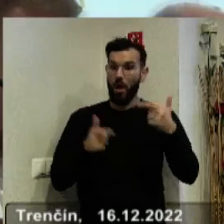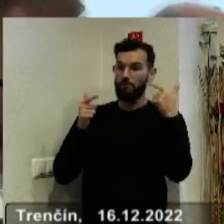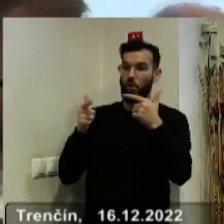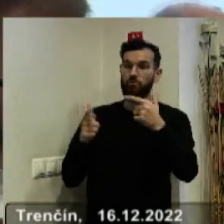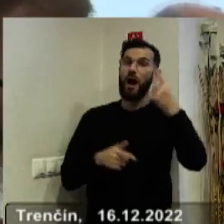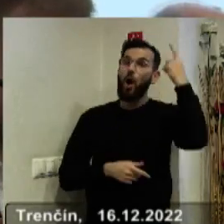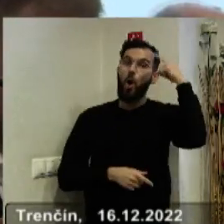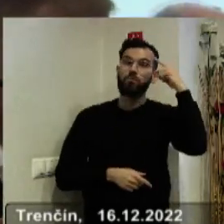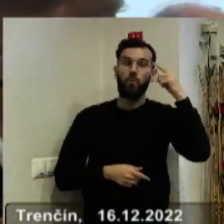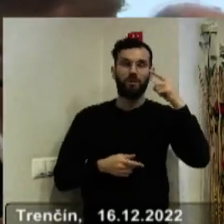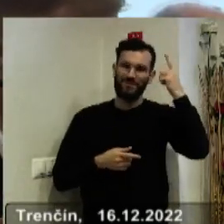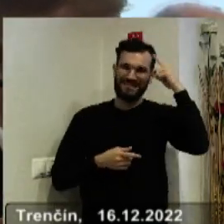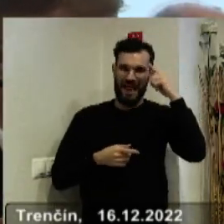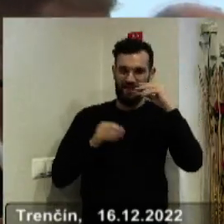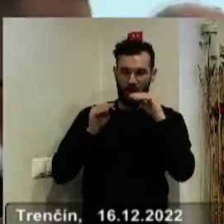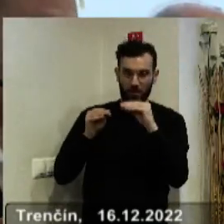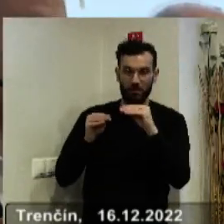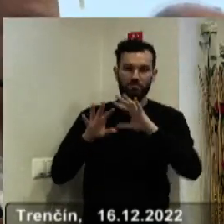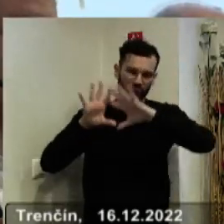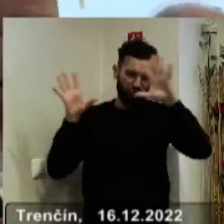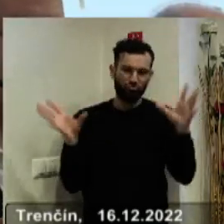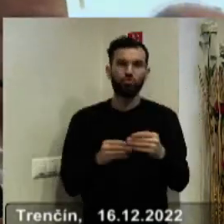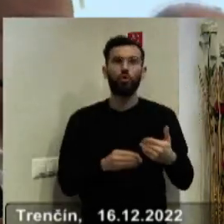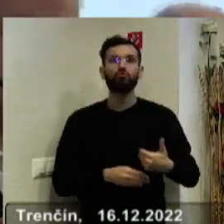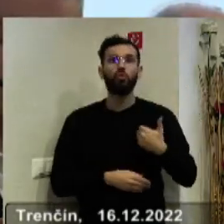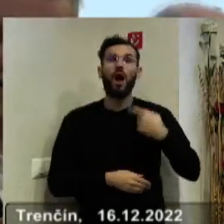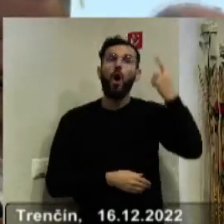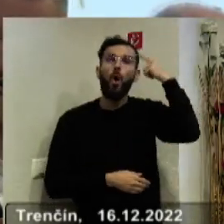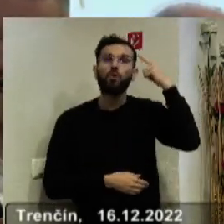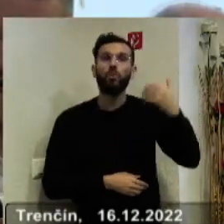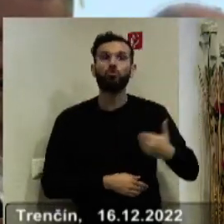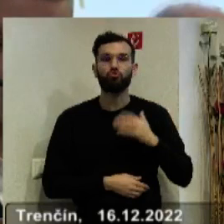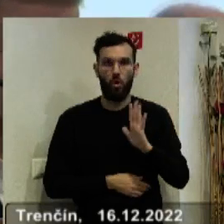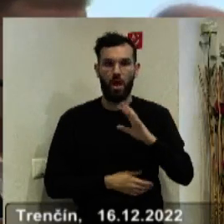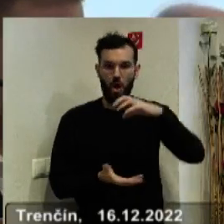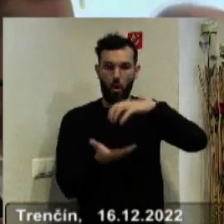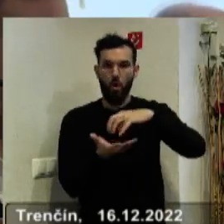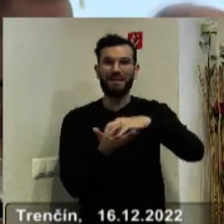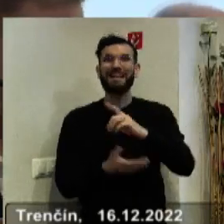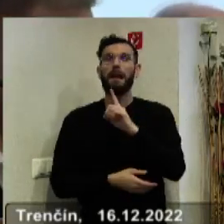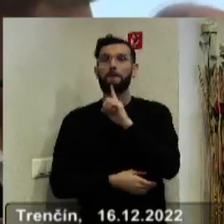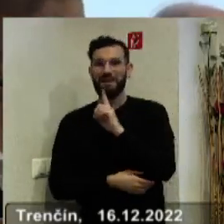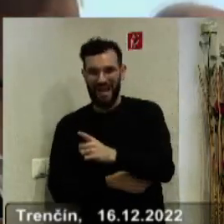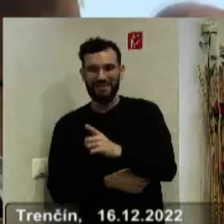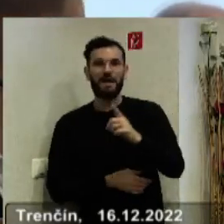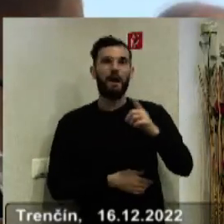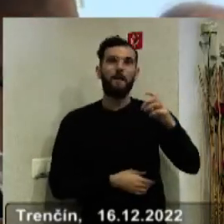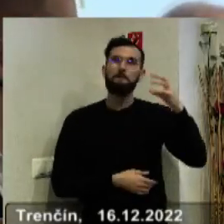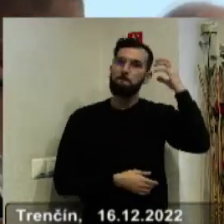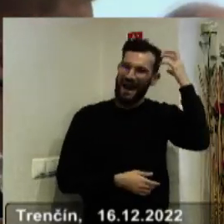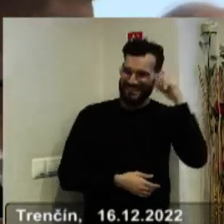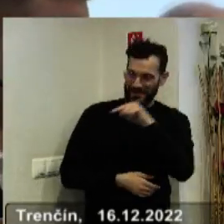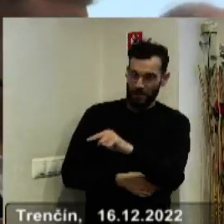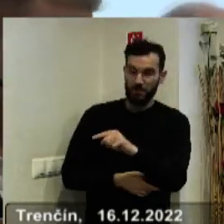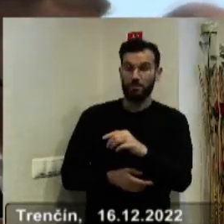vzdelávania, kde teda spadajú všetky naše školy odborné, ktoré sú v okresoch previdza a partizanské, ale nič viac